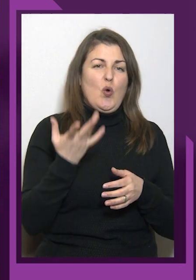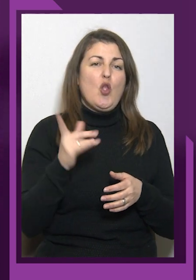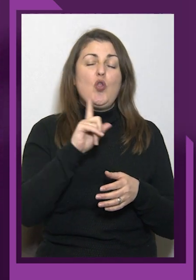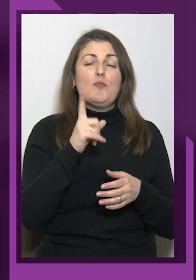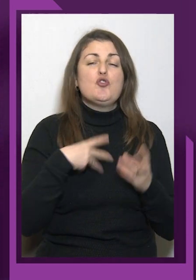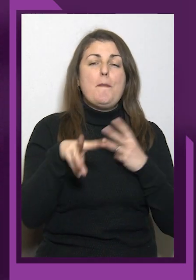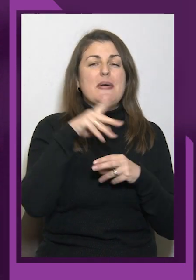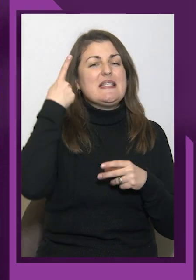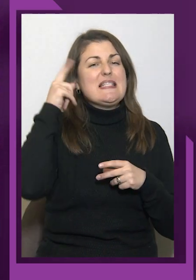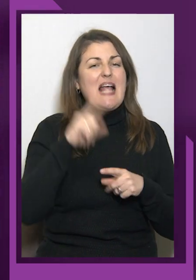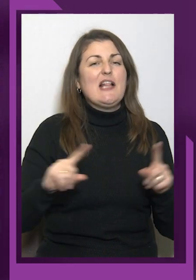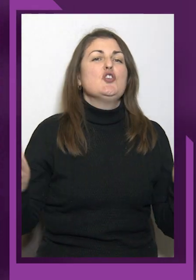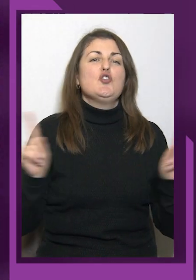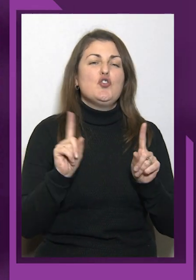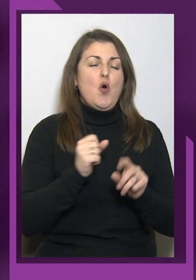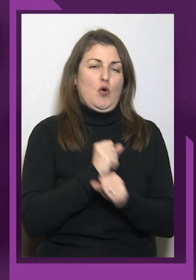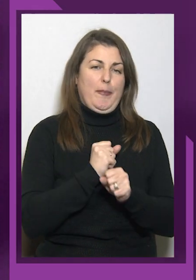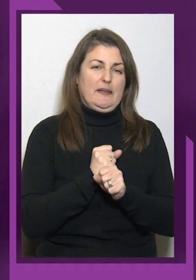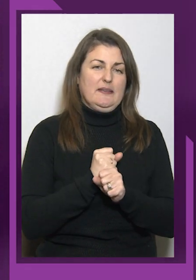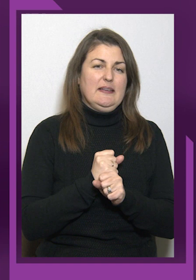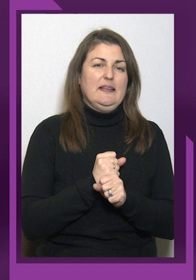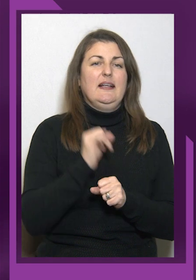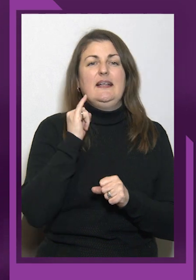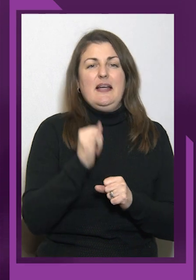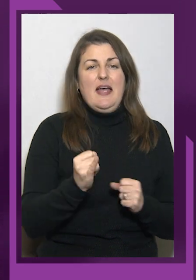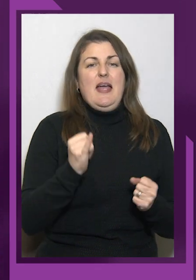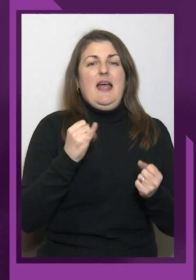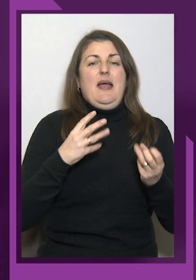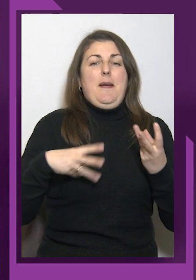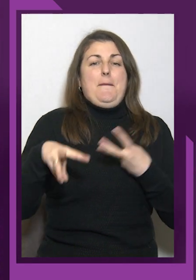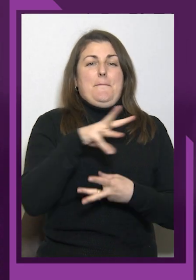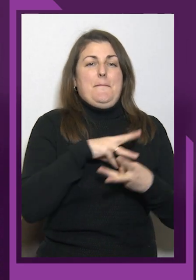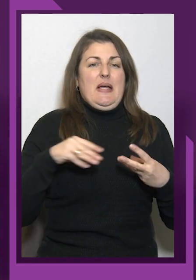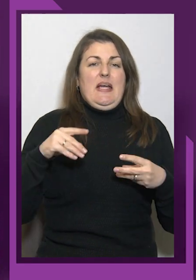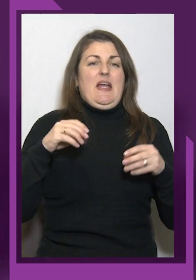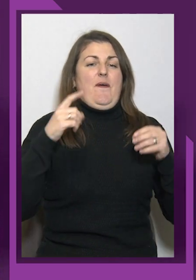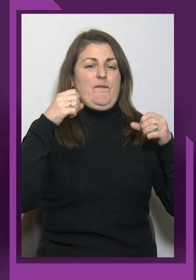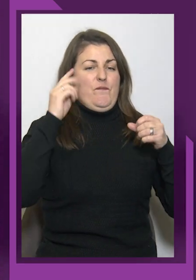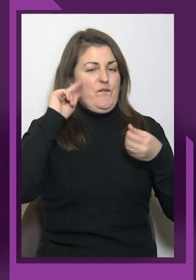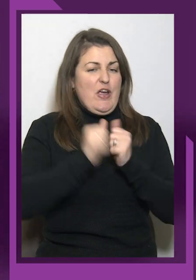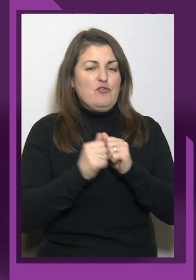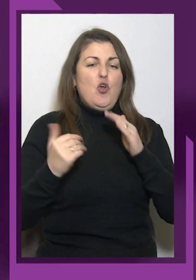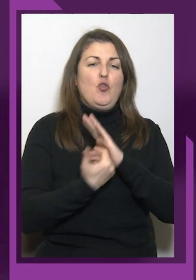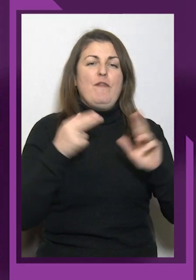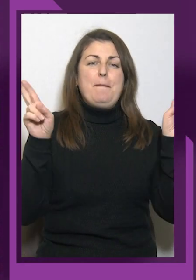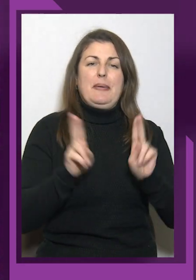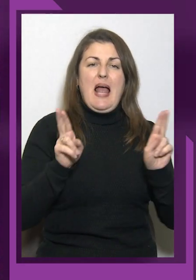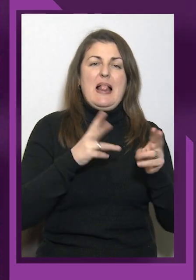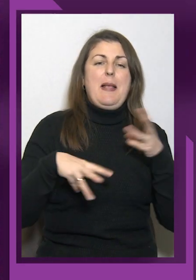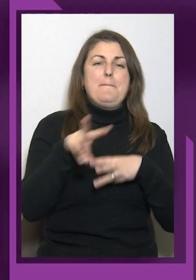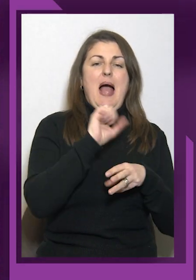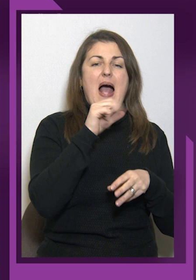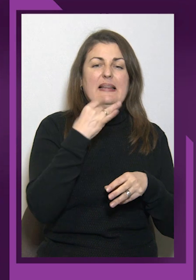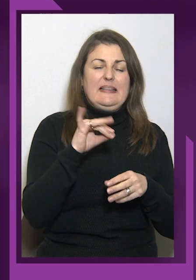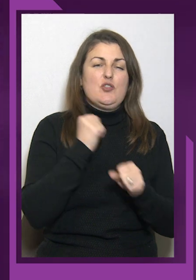І ми вивчили нове правило, і Андрій зробив таку програму, зробили тільки французи і ми, тому